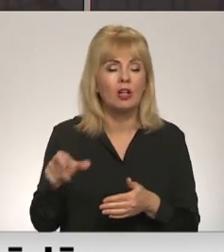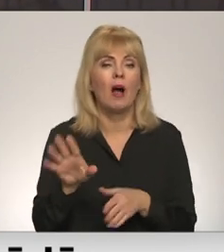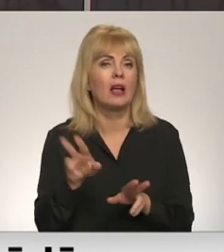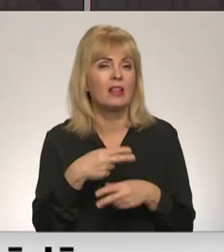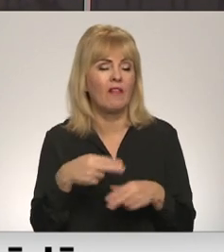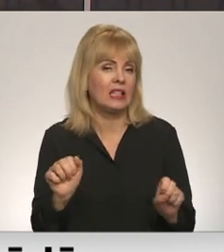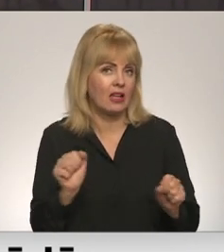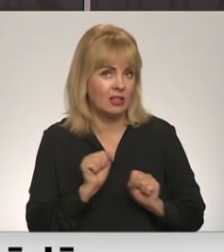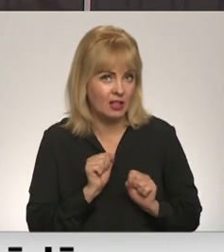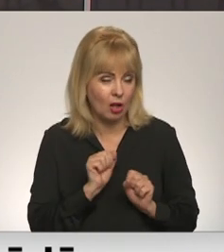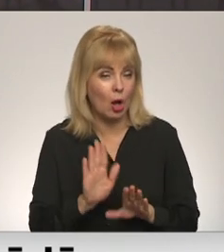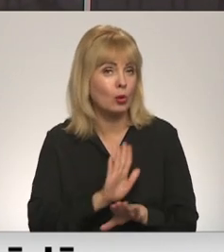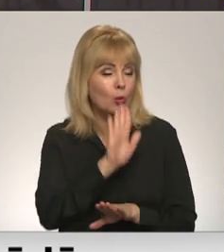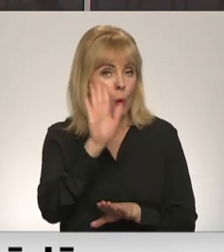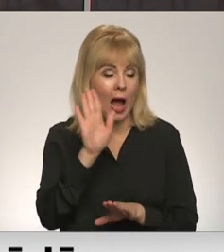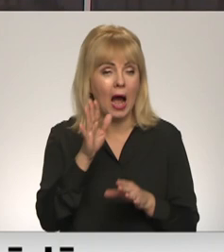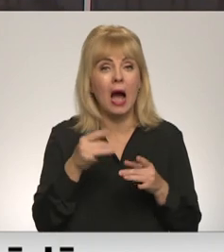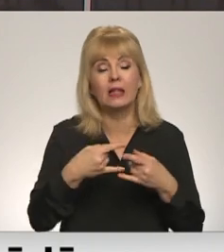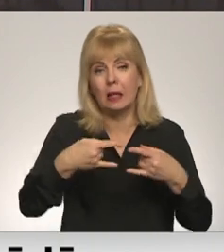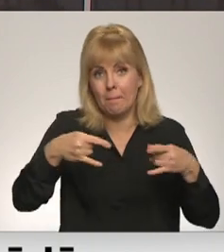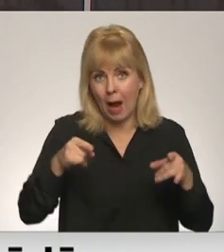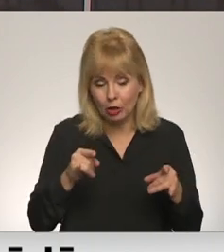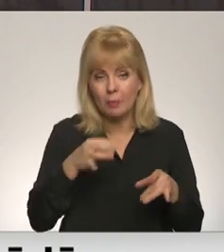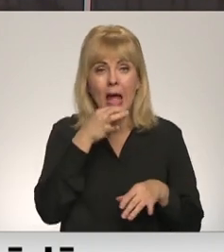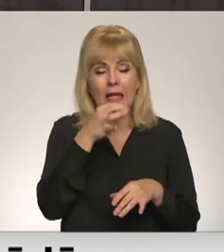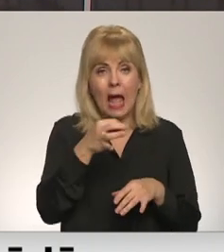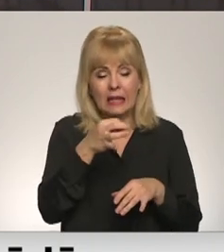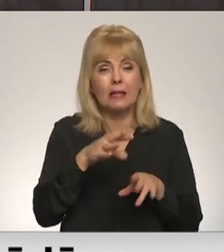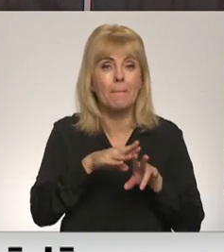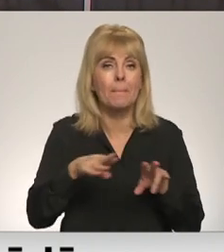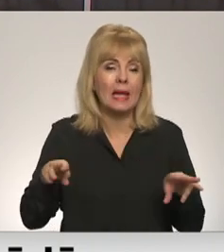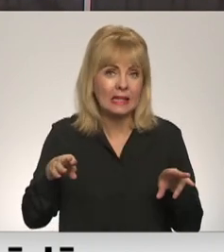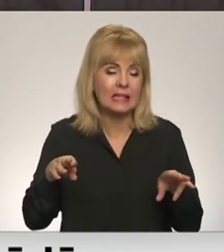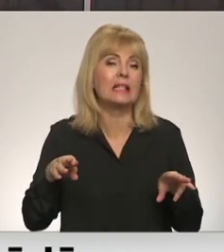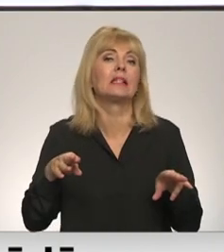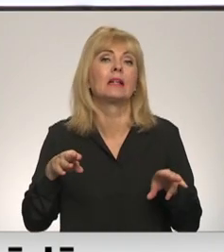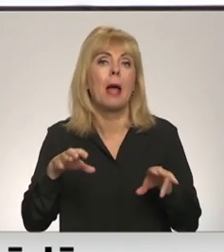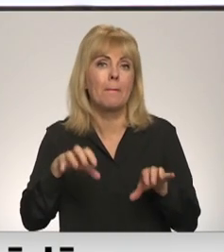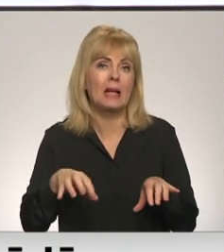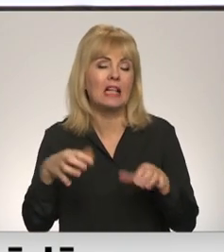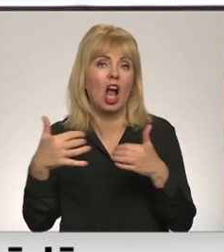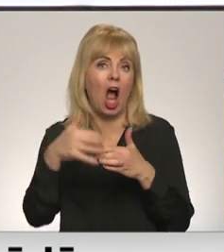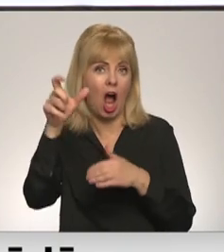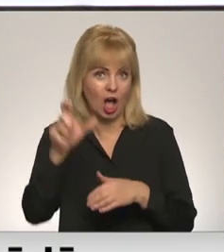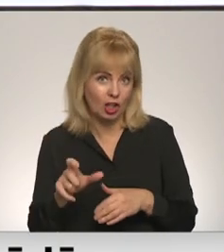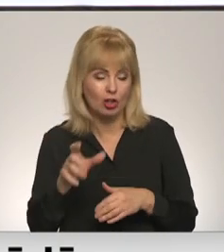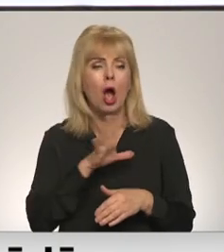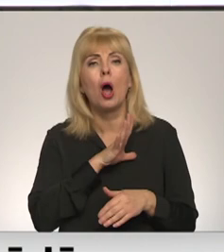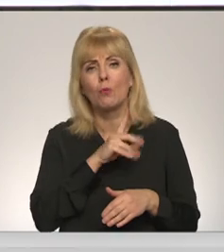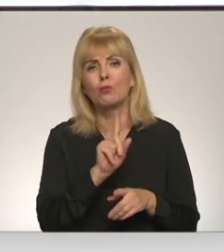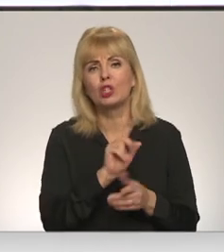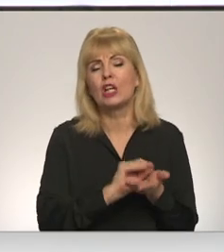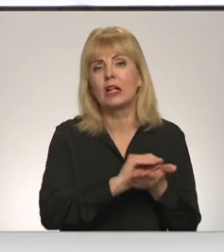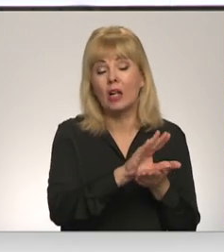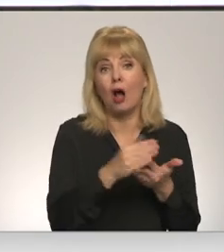jāsāst. To šorīd redzījumā Rīta Pandrāma uzsvēra ministra prezidents Krišāns Kariņš. Mums ir pazemes gāzes krātūs